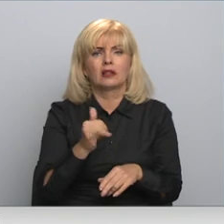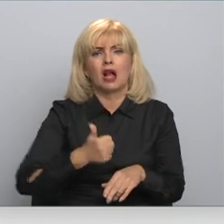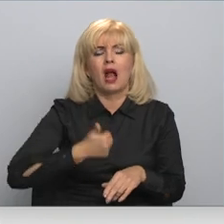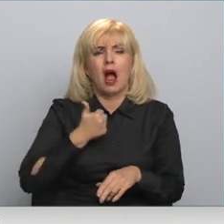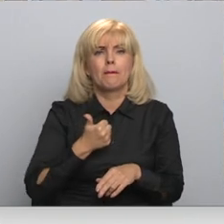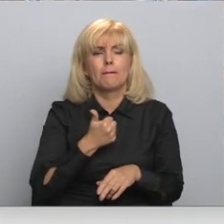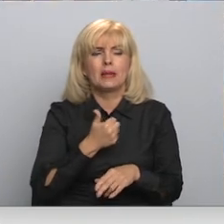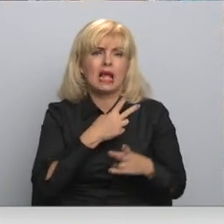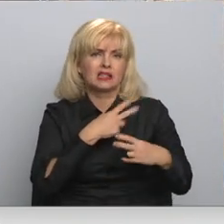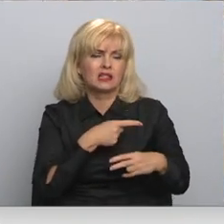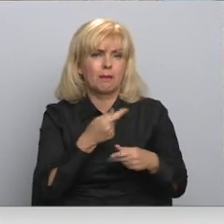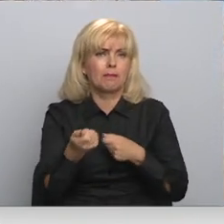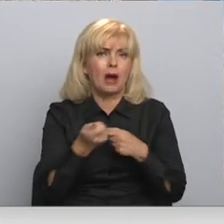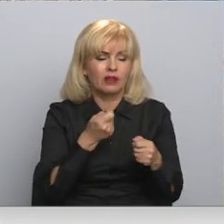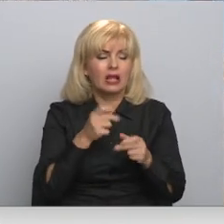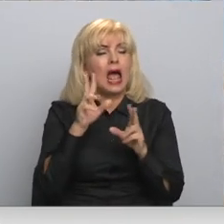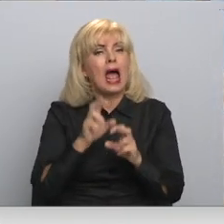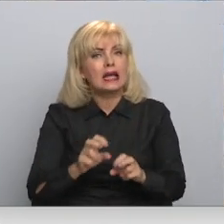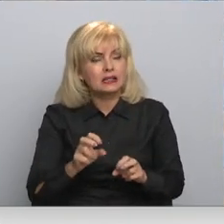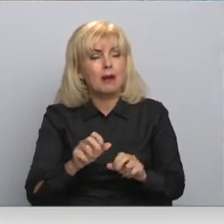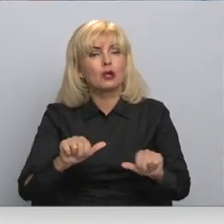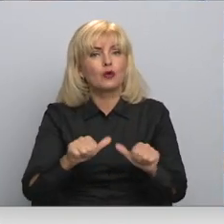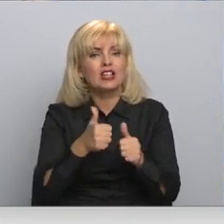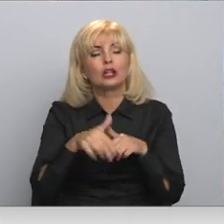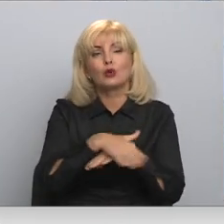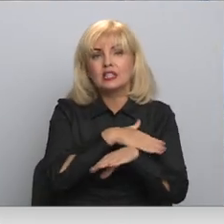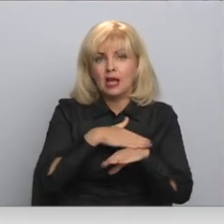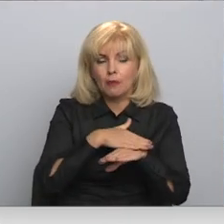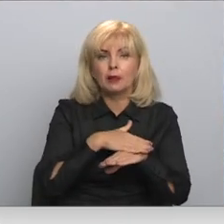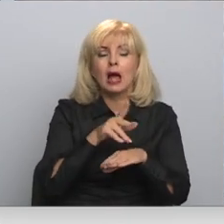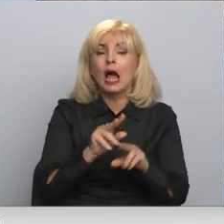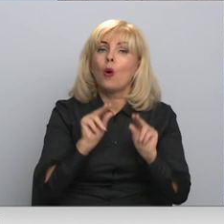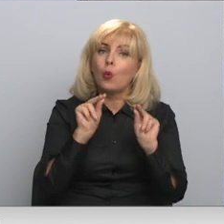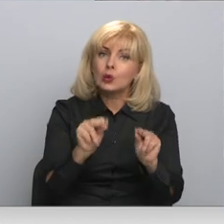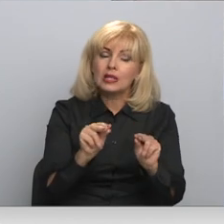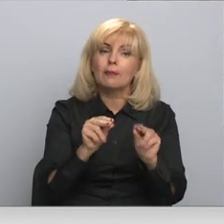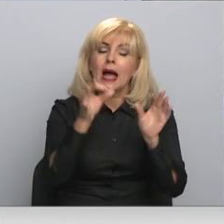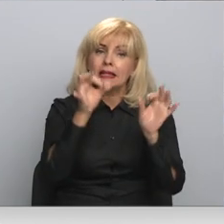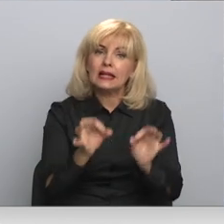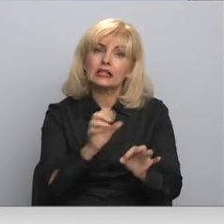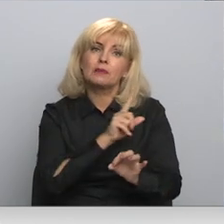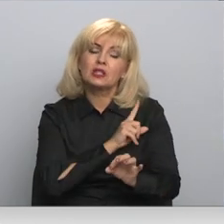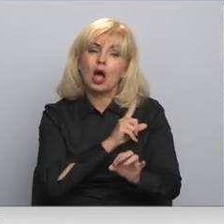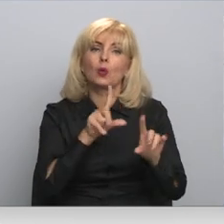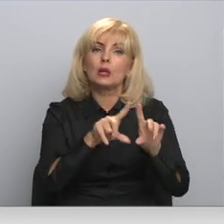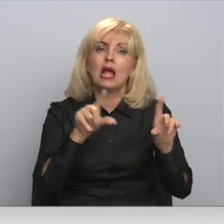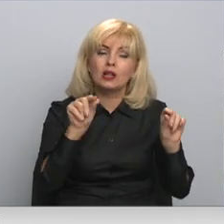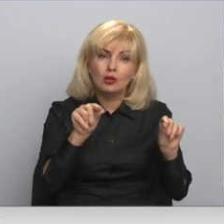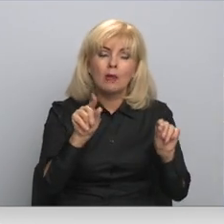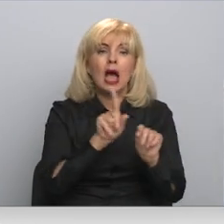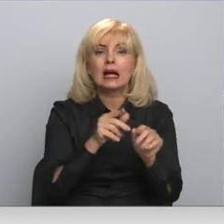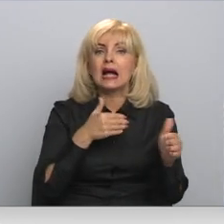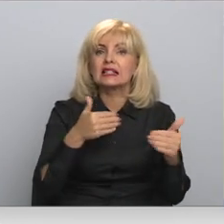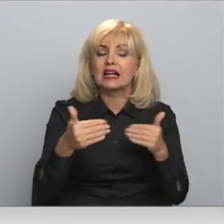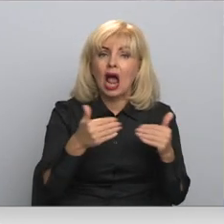pārvaldība. Eksperti gan atzīst, ka vienlaikus sabiedrībai būtu jāuzticās tiesības argājošajam iestādēm un regulātoriem.